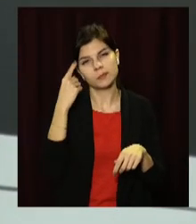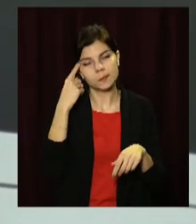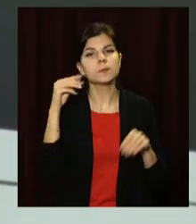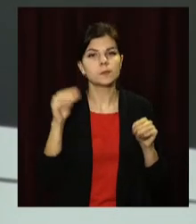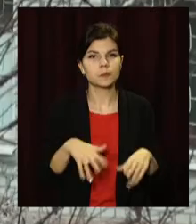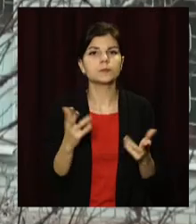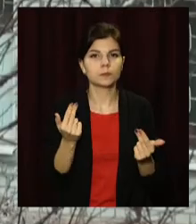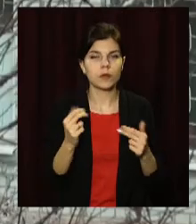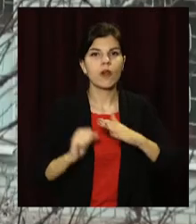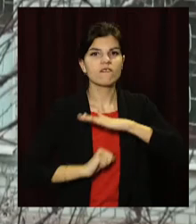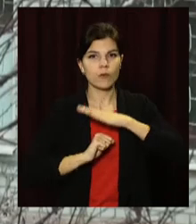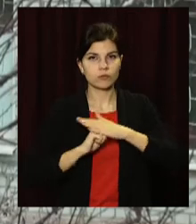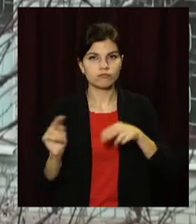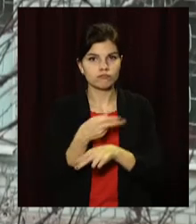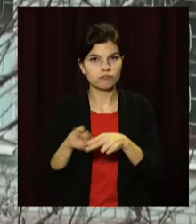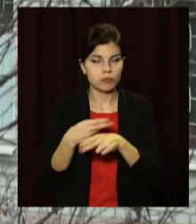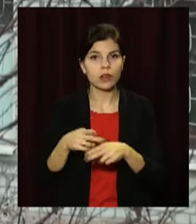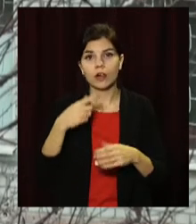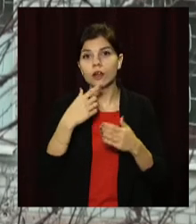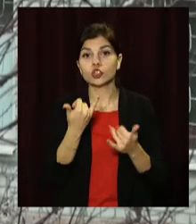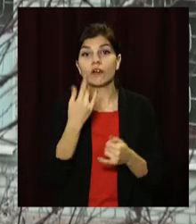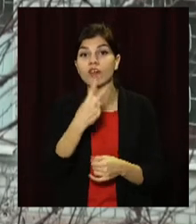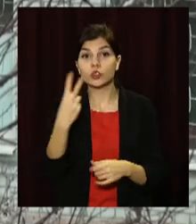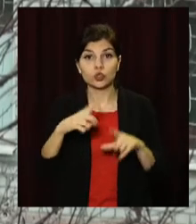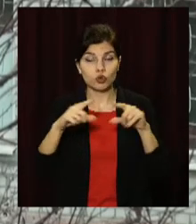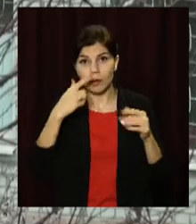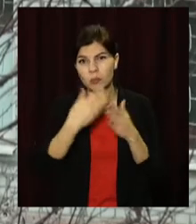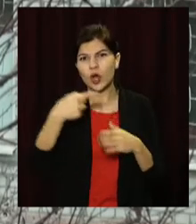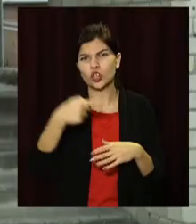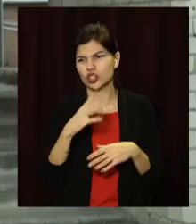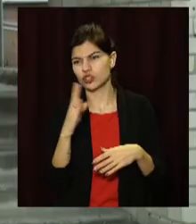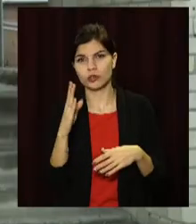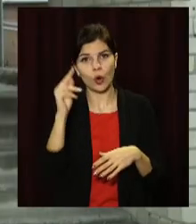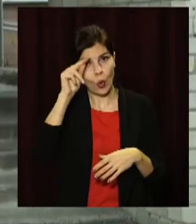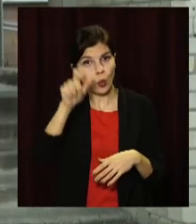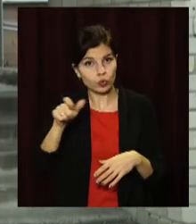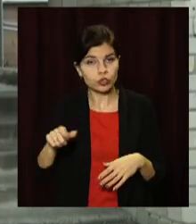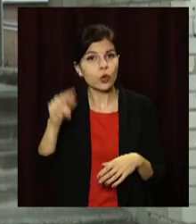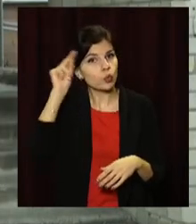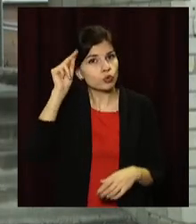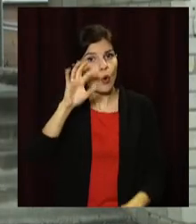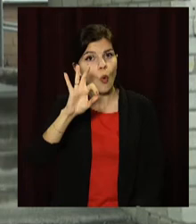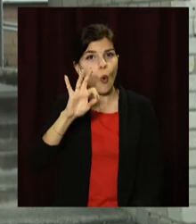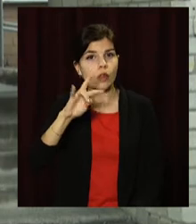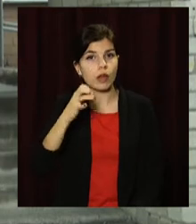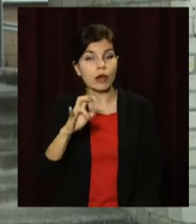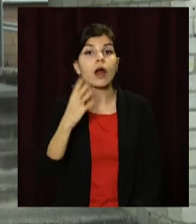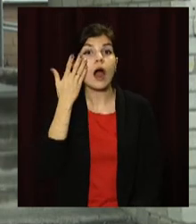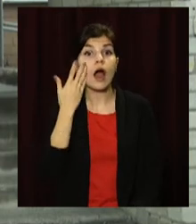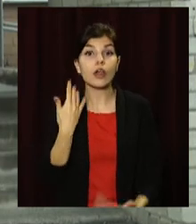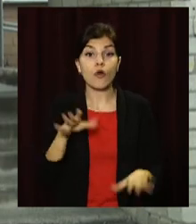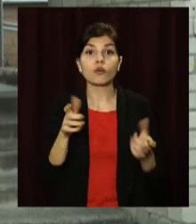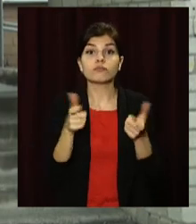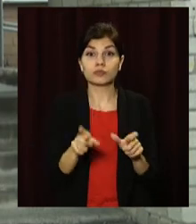фундаменту. Зараз понад тисяча учнів 22-ї школи навчаються онлайн, а після завершення локдауну їх переведуть до